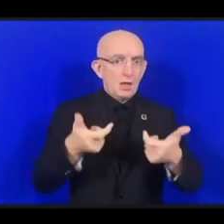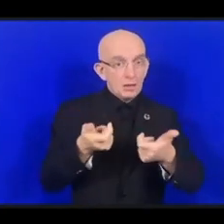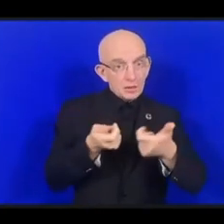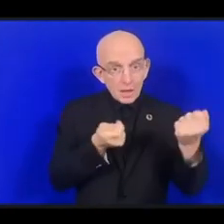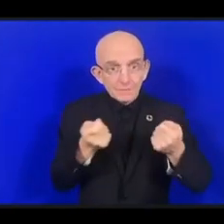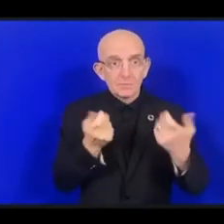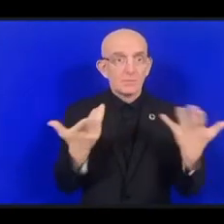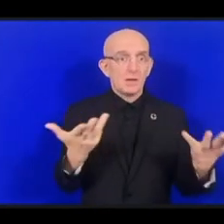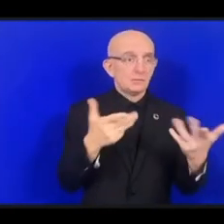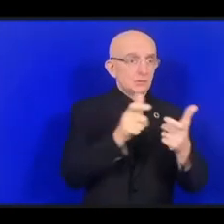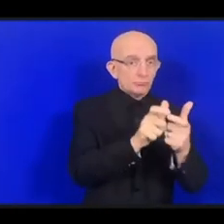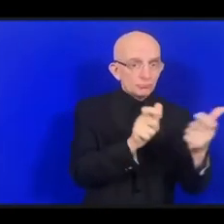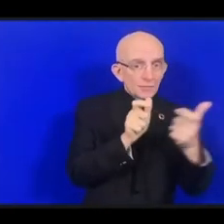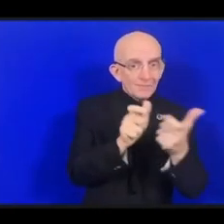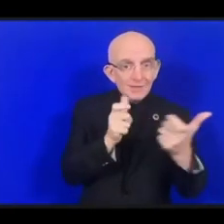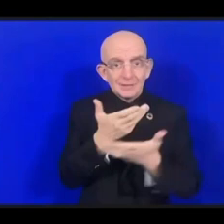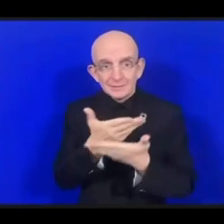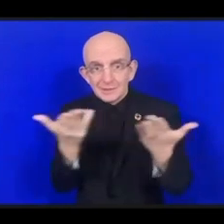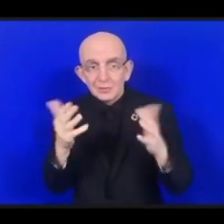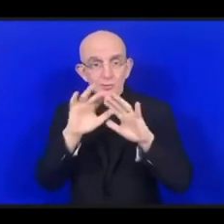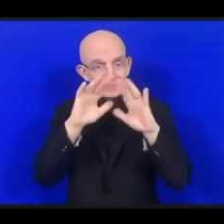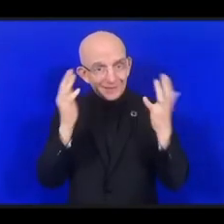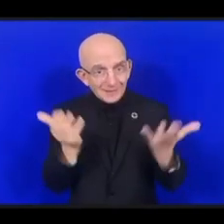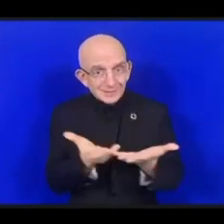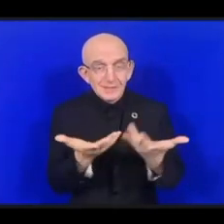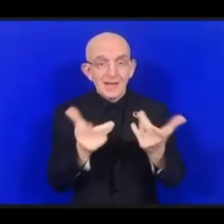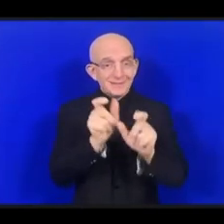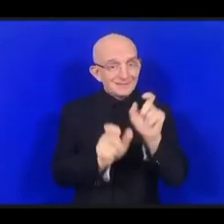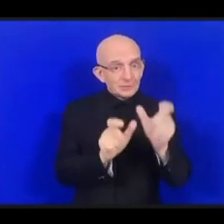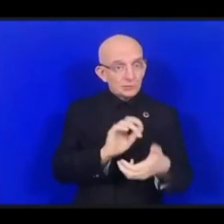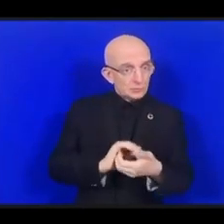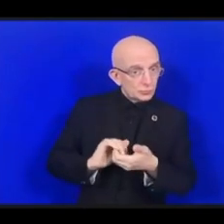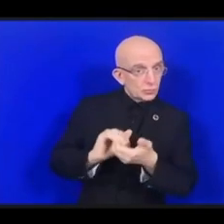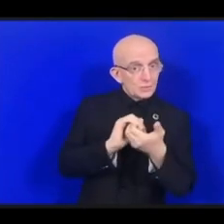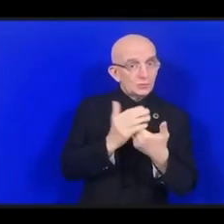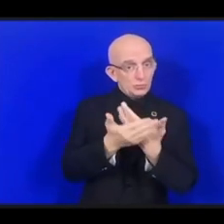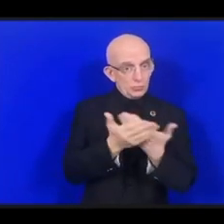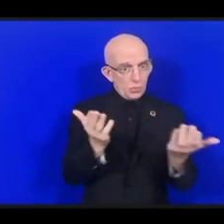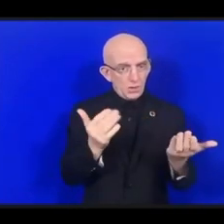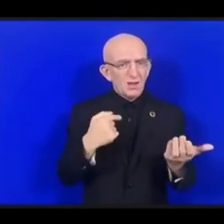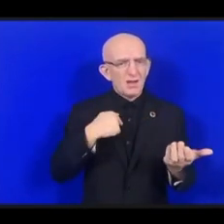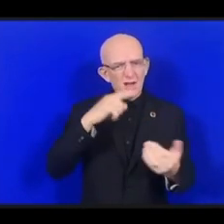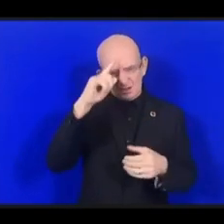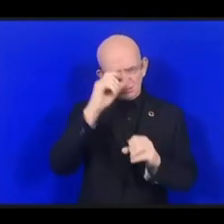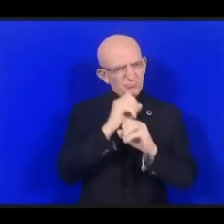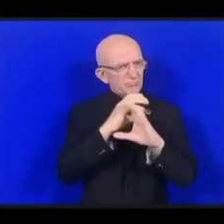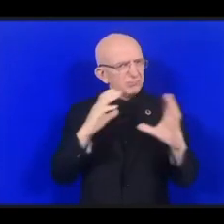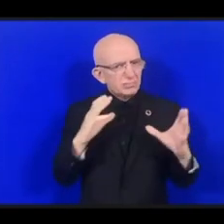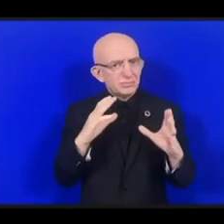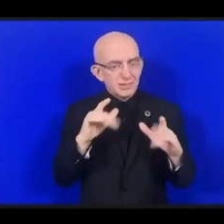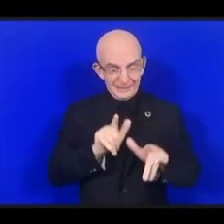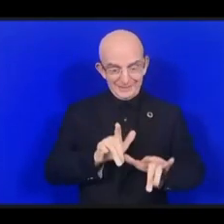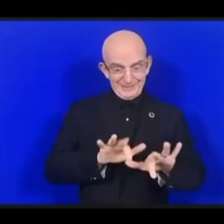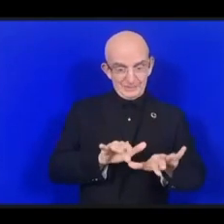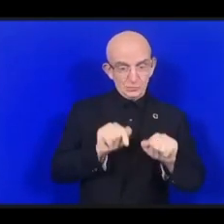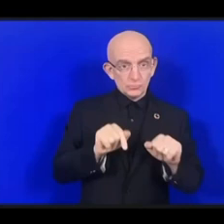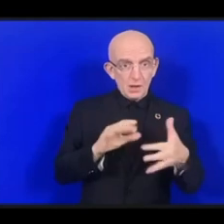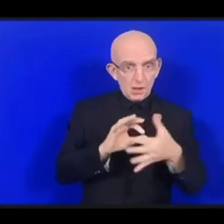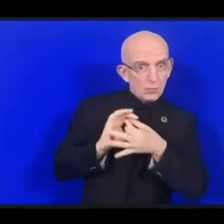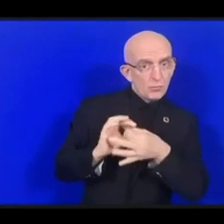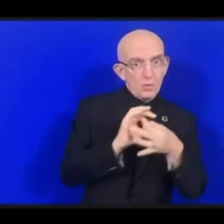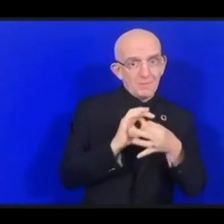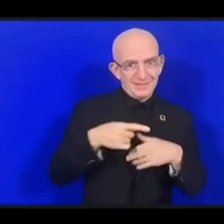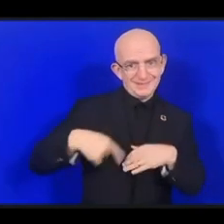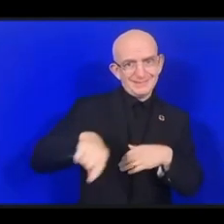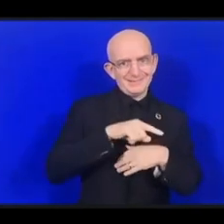что цифровой договор предоставит уникальную возможность с точки зрения